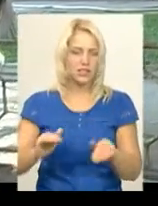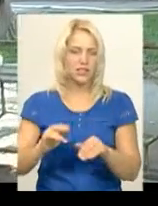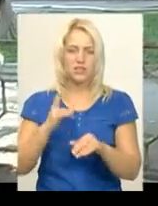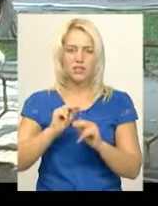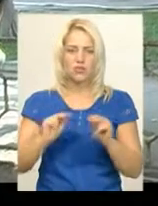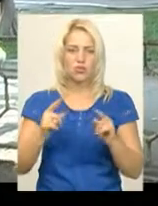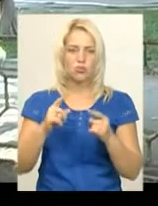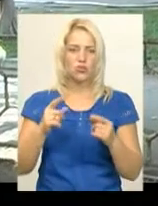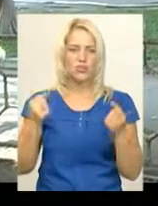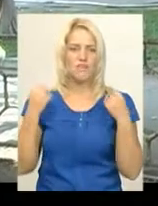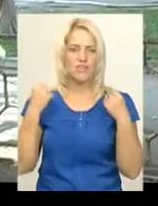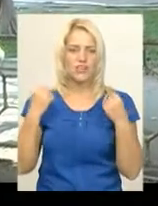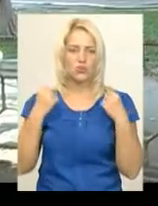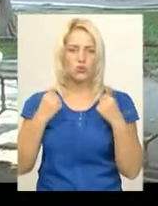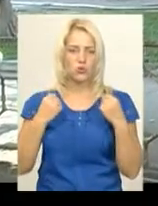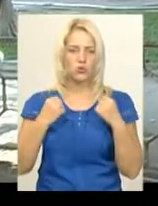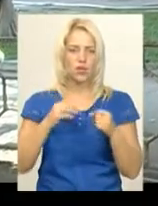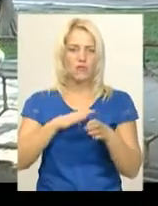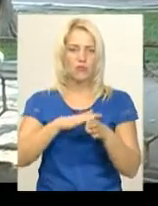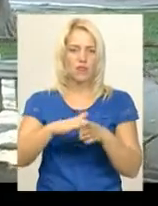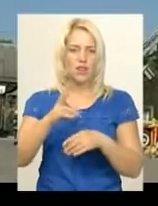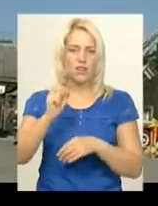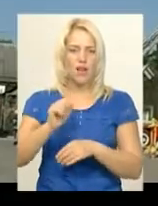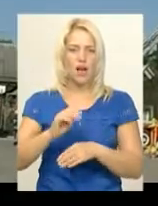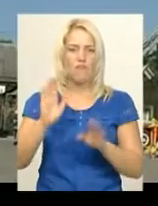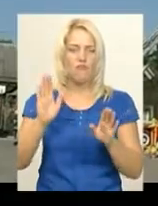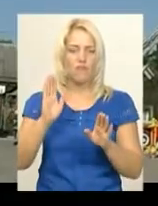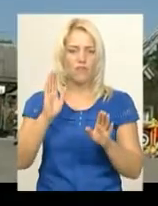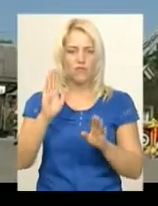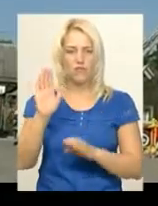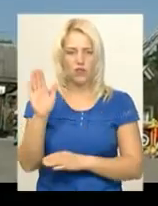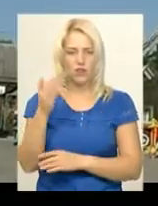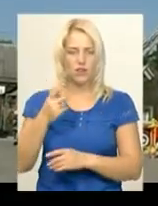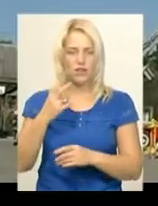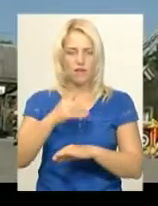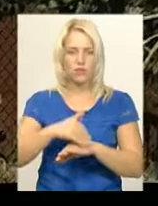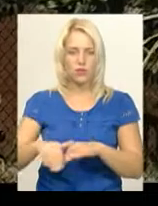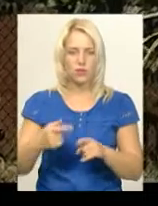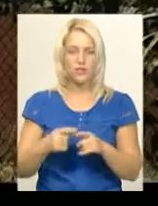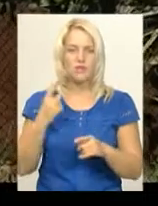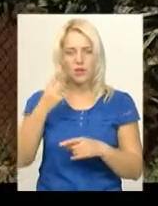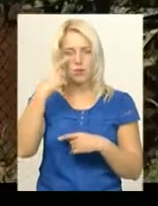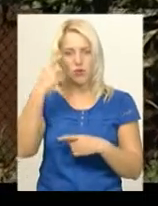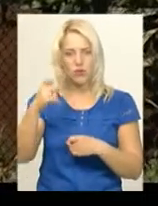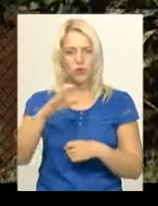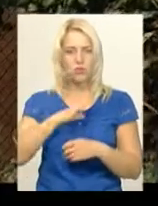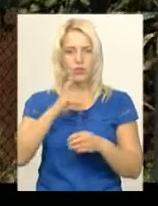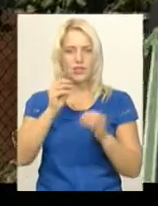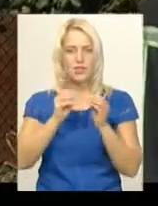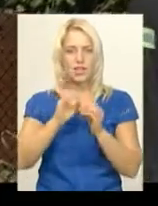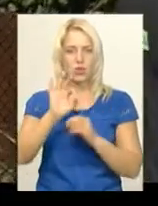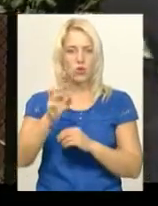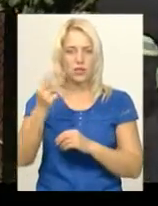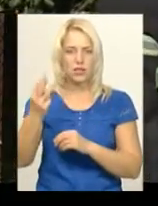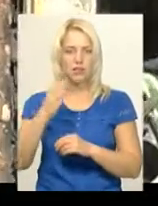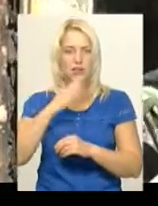фізкультура відбувалася також на вулиці. Перше повідомлення про пожежу у цій школі до надзвичайників надійшло о 10.03.